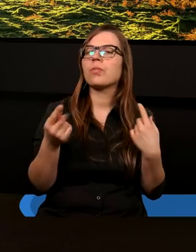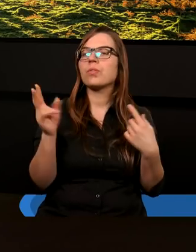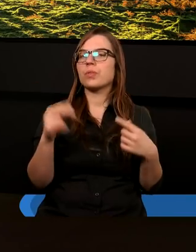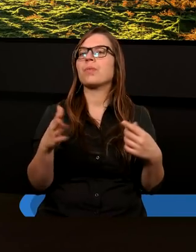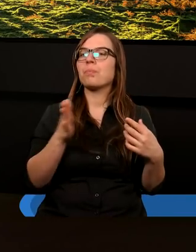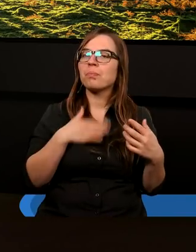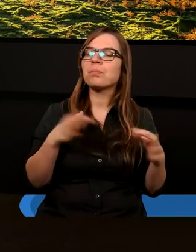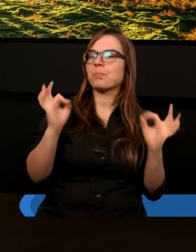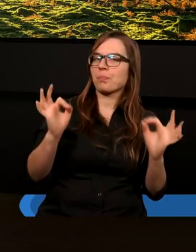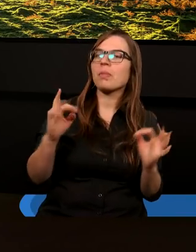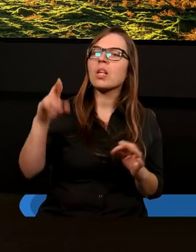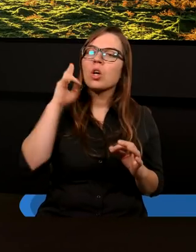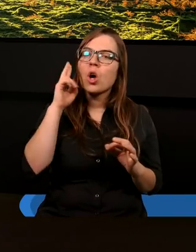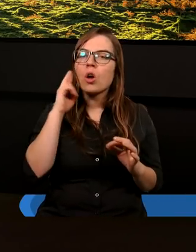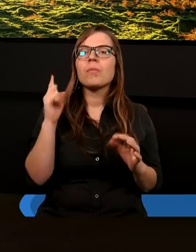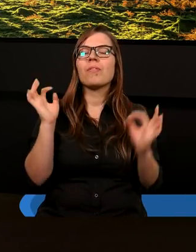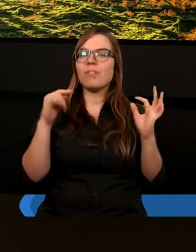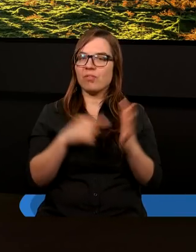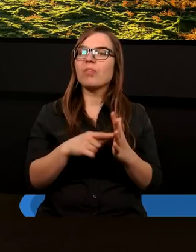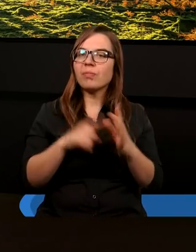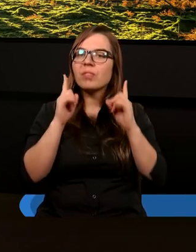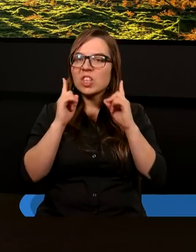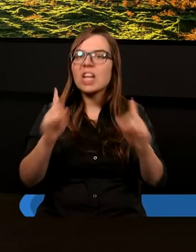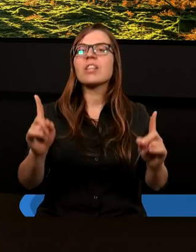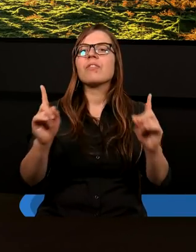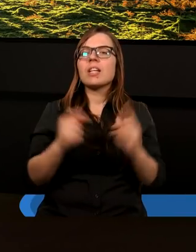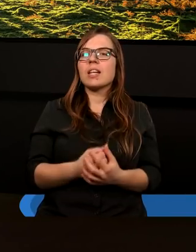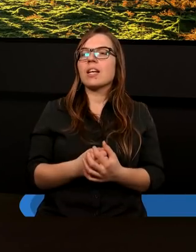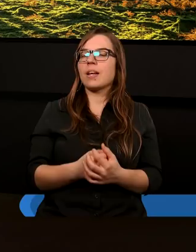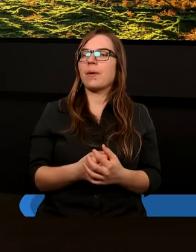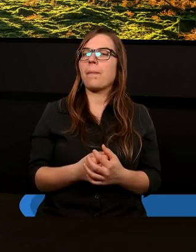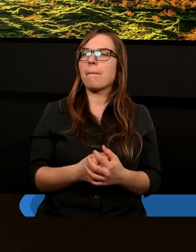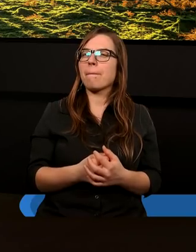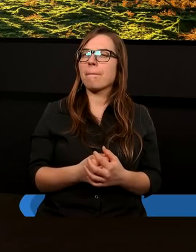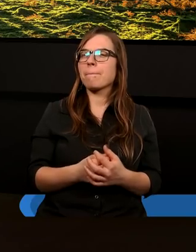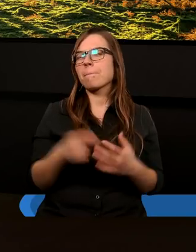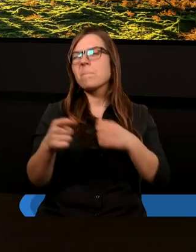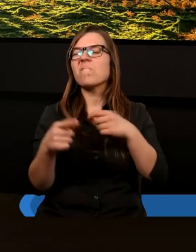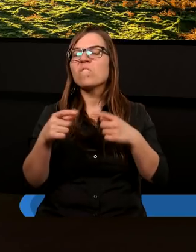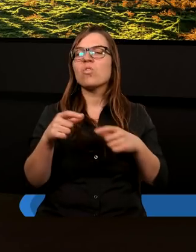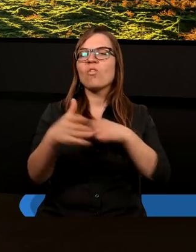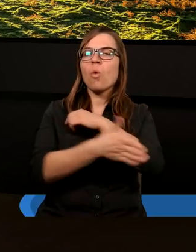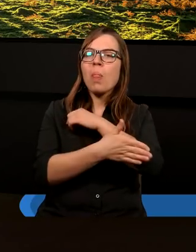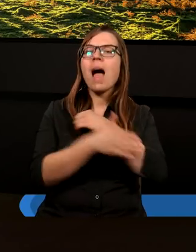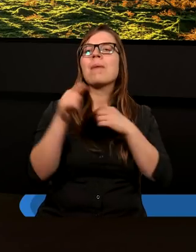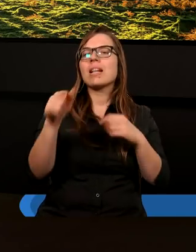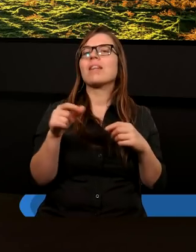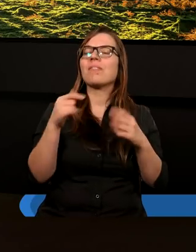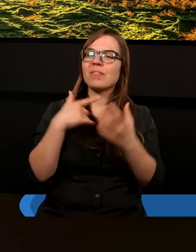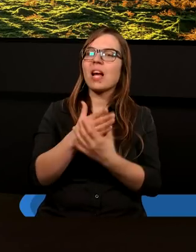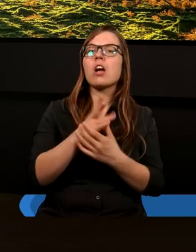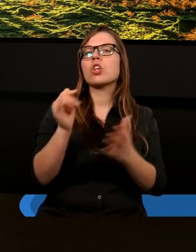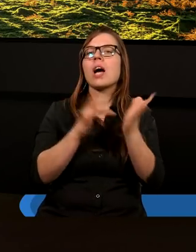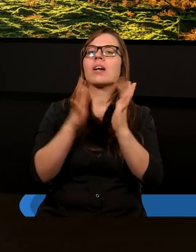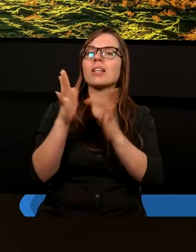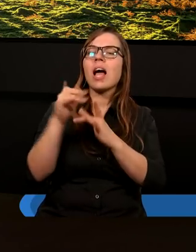mamy właściwe rozumienie, ale rzeczywiście istotą czy fundamentem jest wiara w to, że Jezus mnie